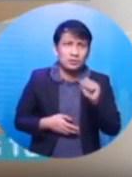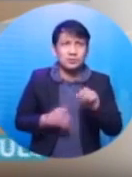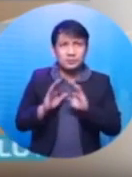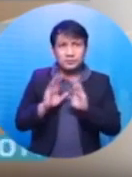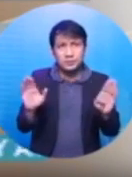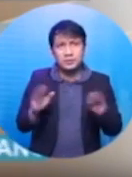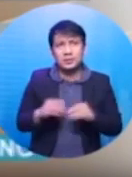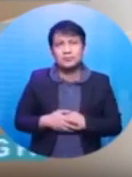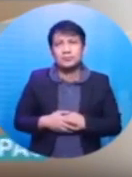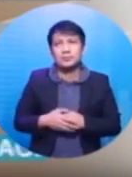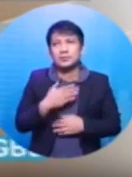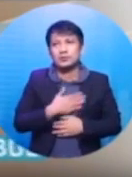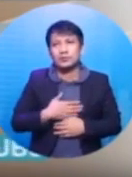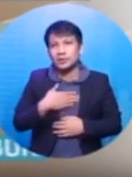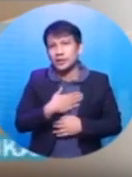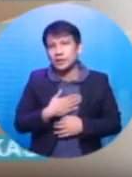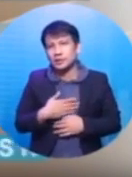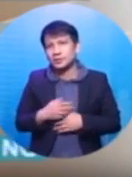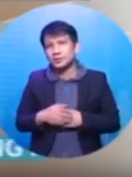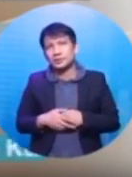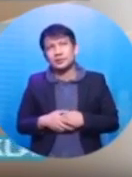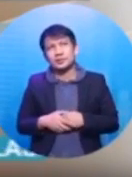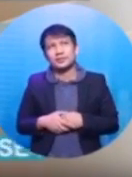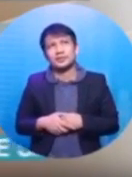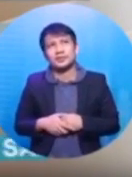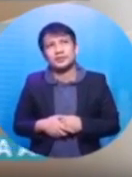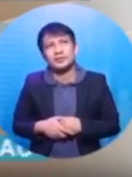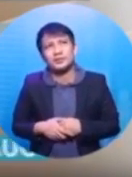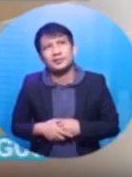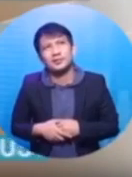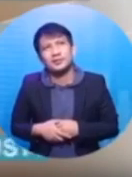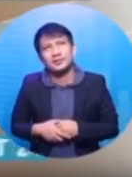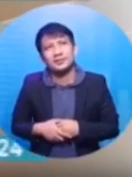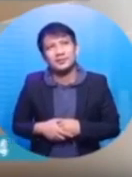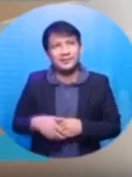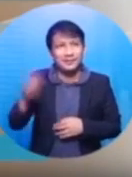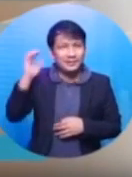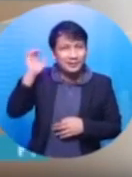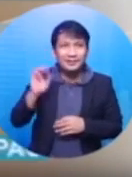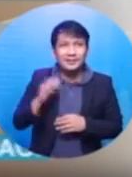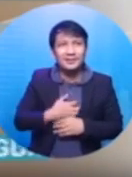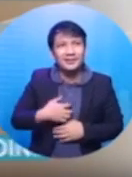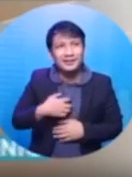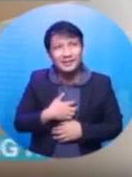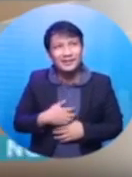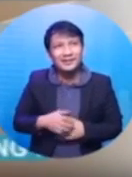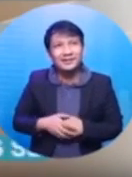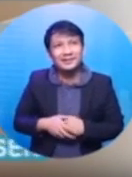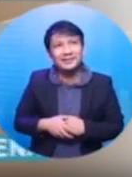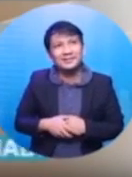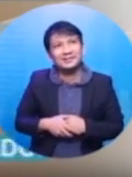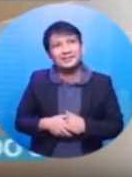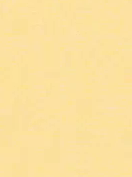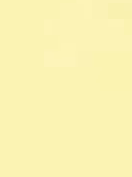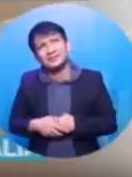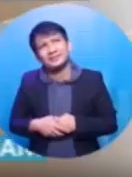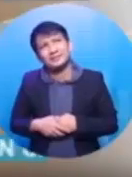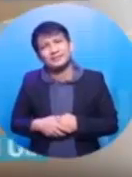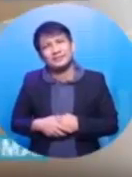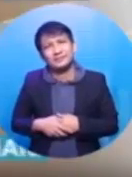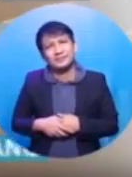Nay, please. Nay, kumakamot ka ng ulo. Ako rin po nay, kakamot din ng ulo. Oo, sinanay talaga.